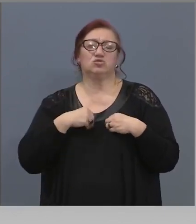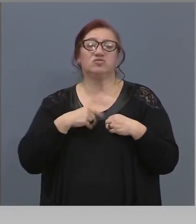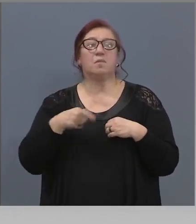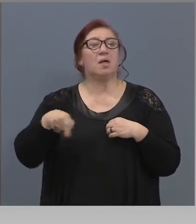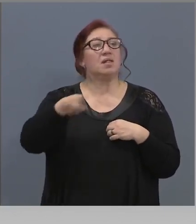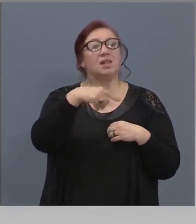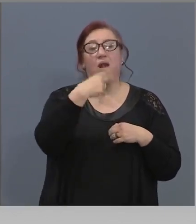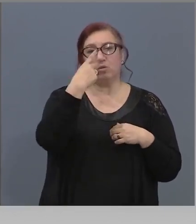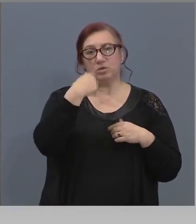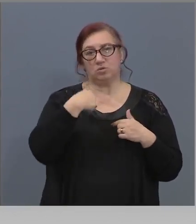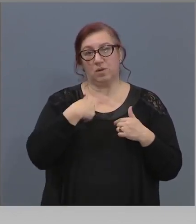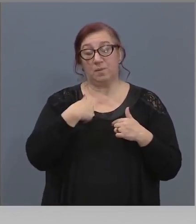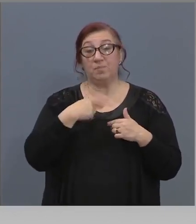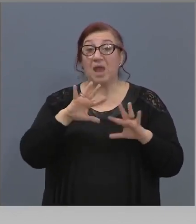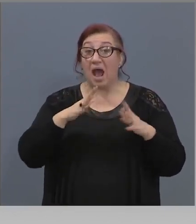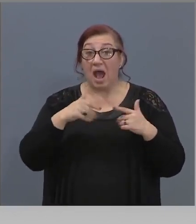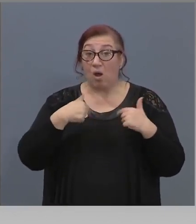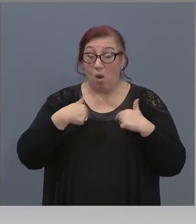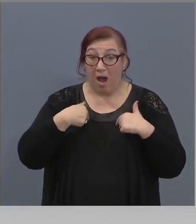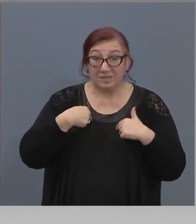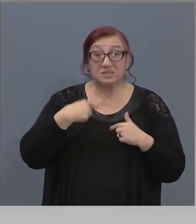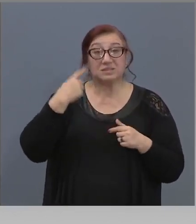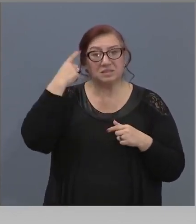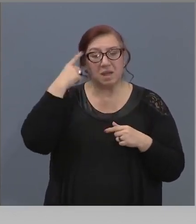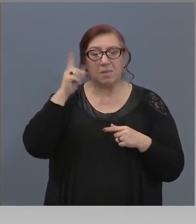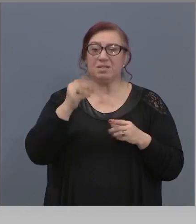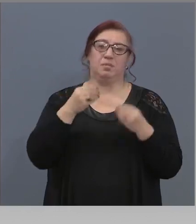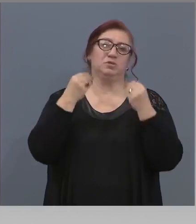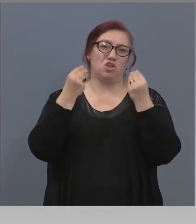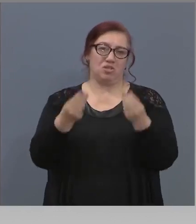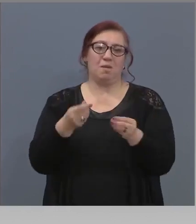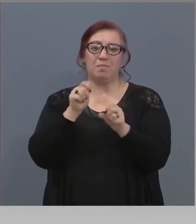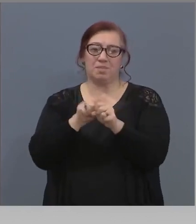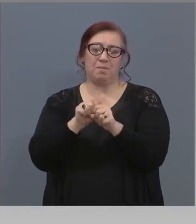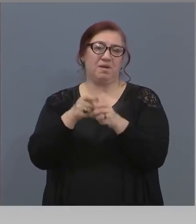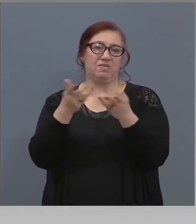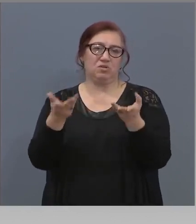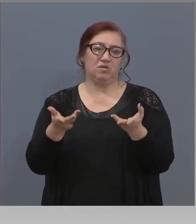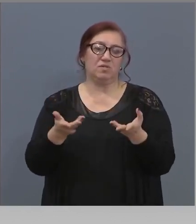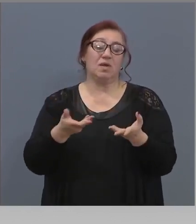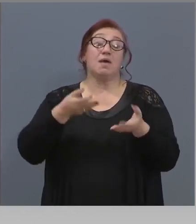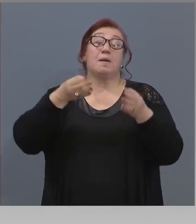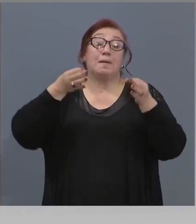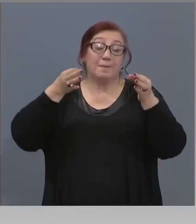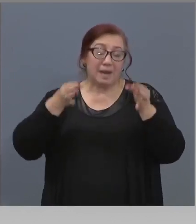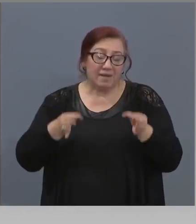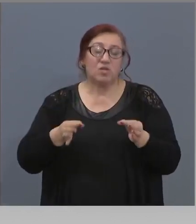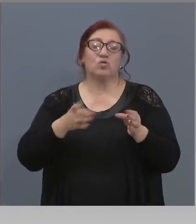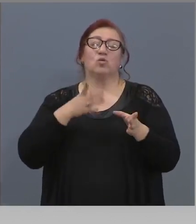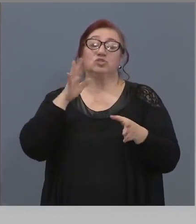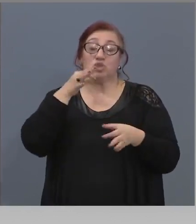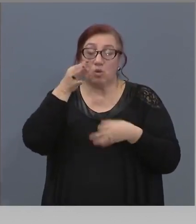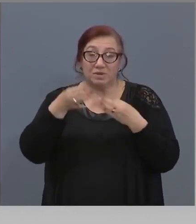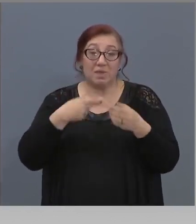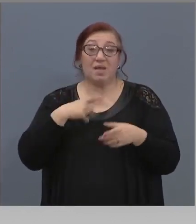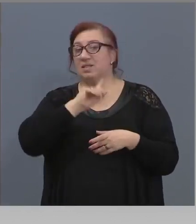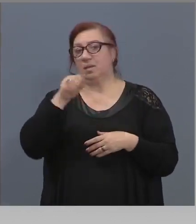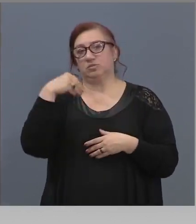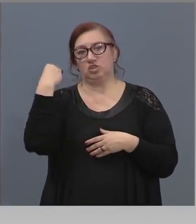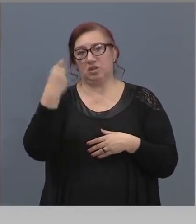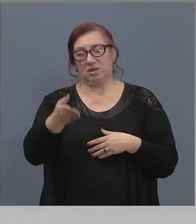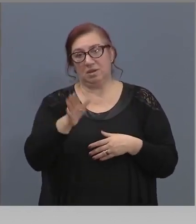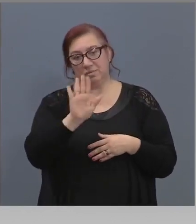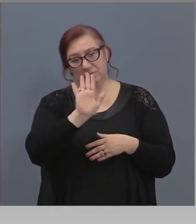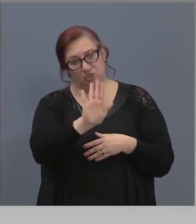защото нямаше да им дам да направят. Колкото и да е правилна и квото и да обясняват. Нямаше да им дам. Ще кажа, ще пажате